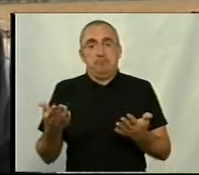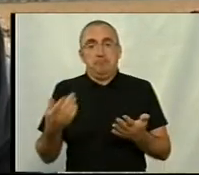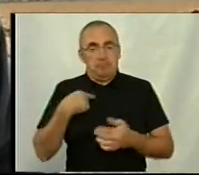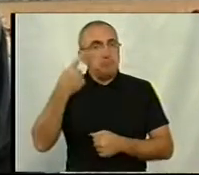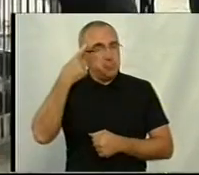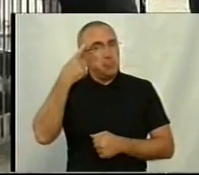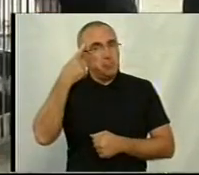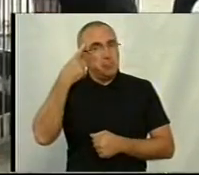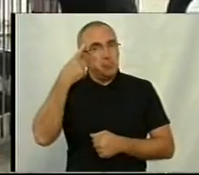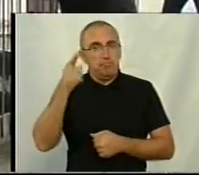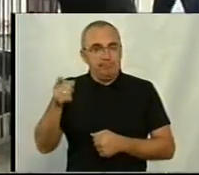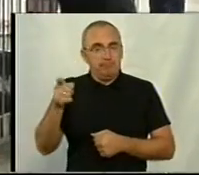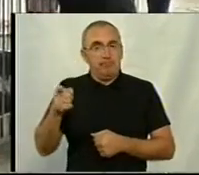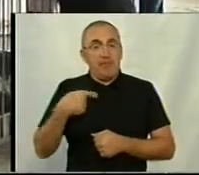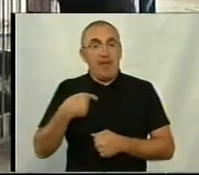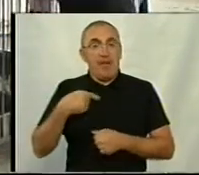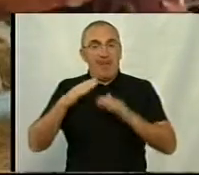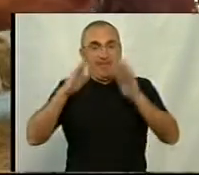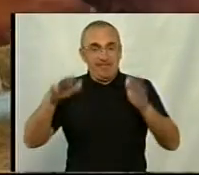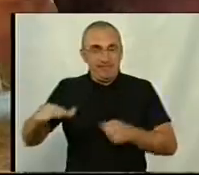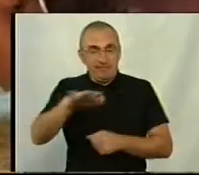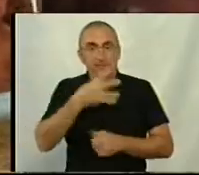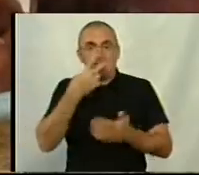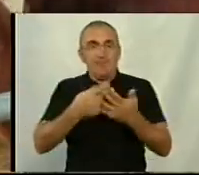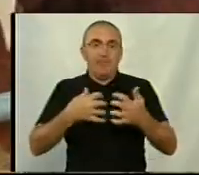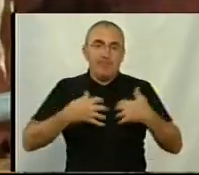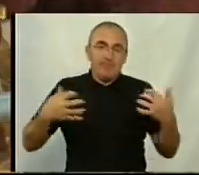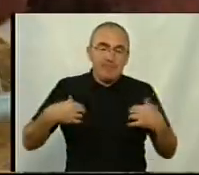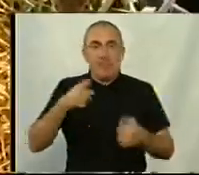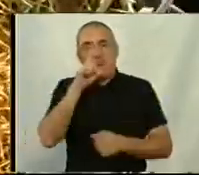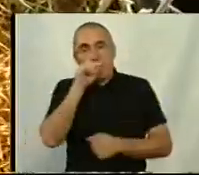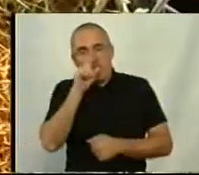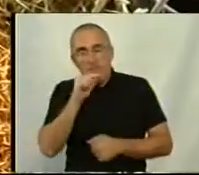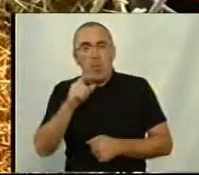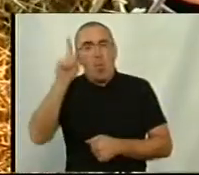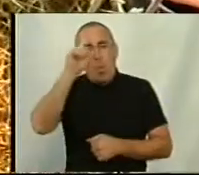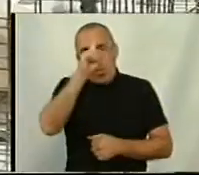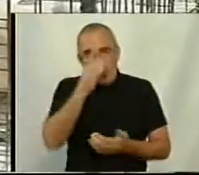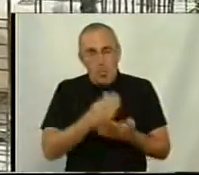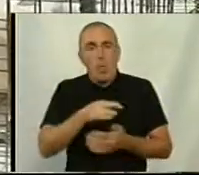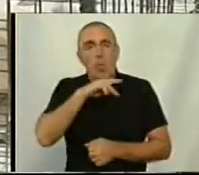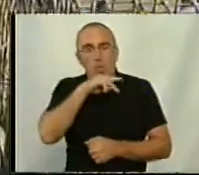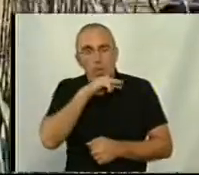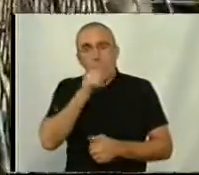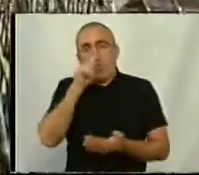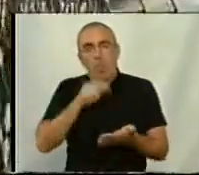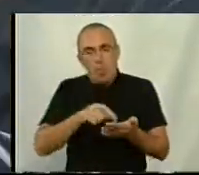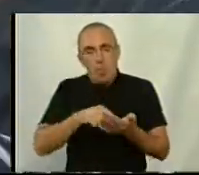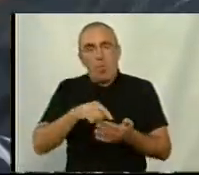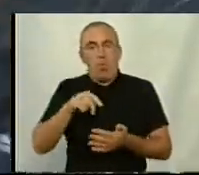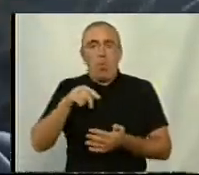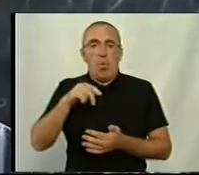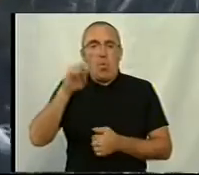Задумуюсь над ним. У цих павільйонах презентують племінних тварин та птицю. Тут є корови, кози, кури, кролі,